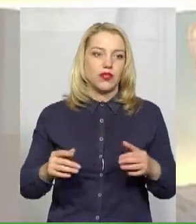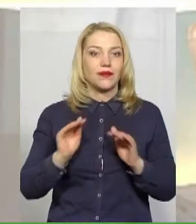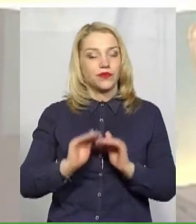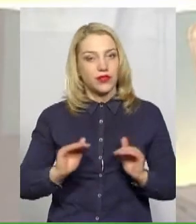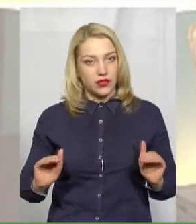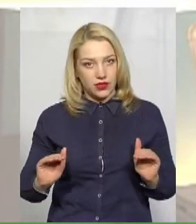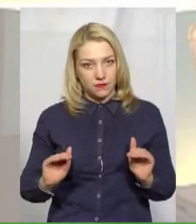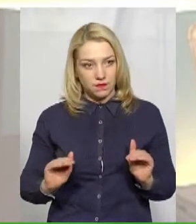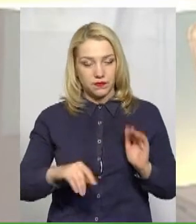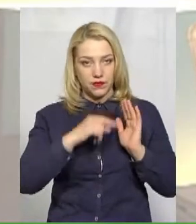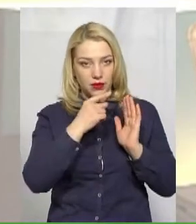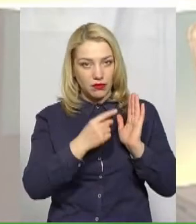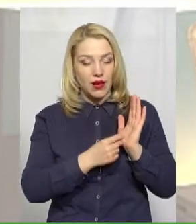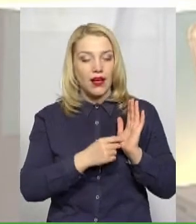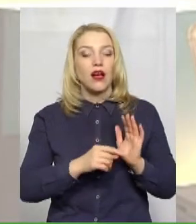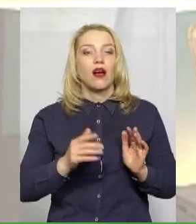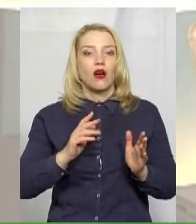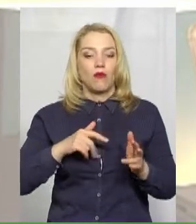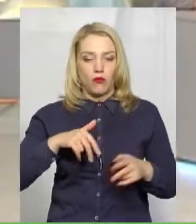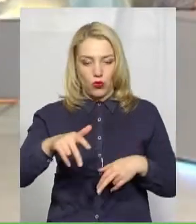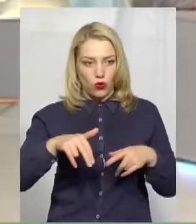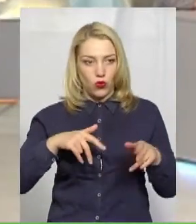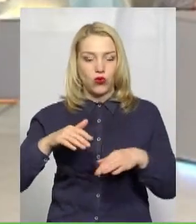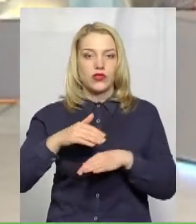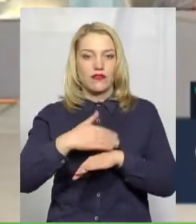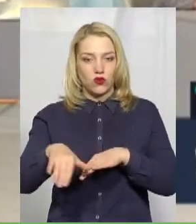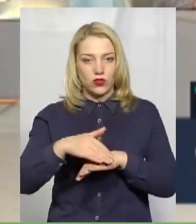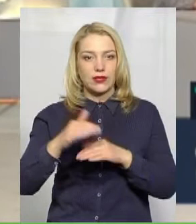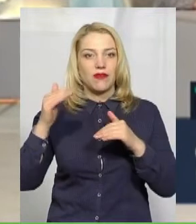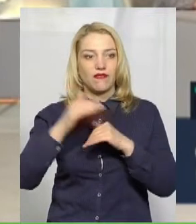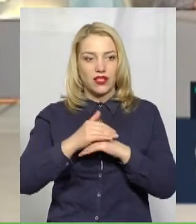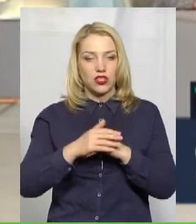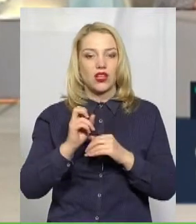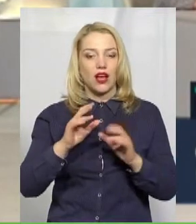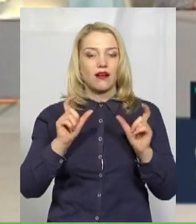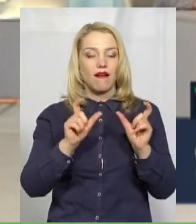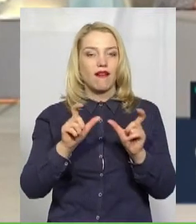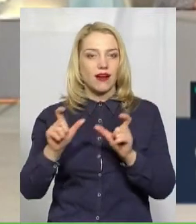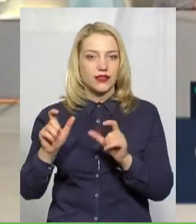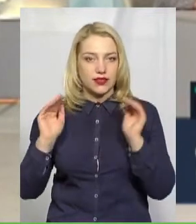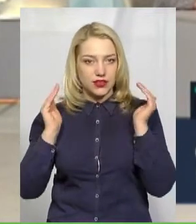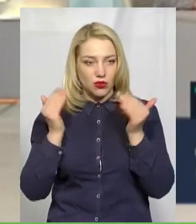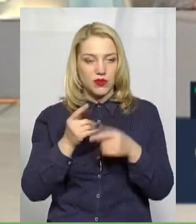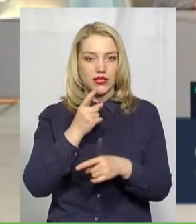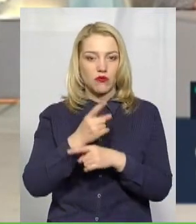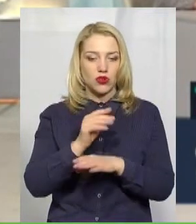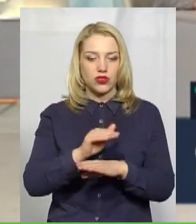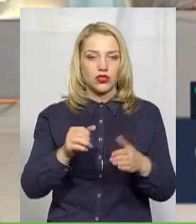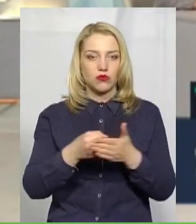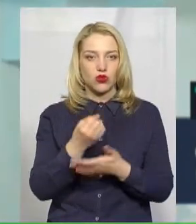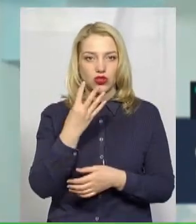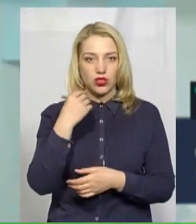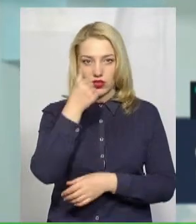Діти прогулюються вулицями ввечері? Так як карантинні обмеження зараз забороняють дітям до 14